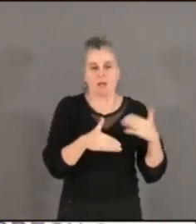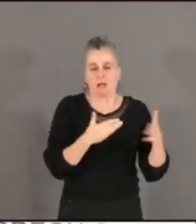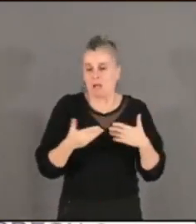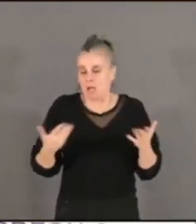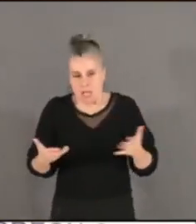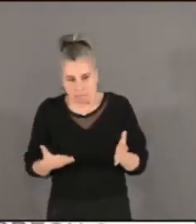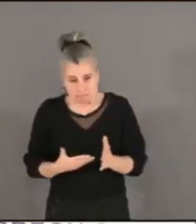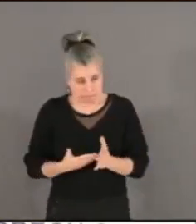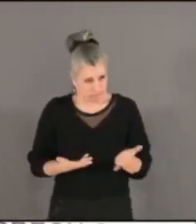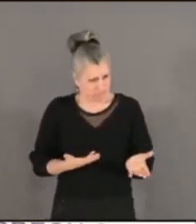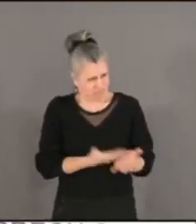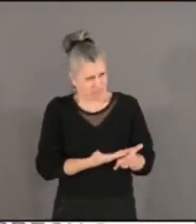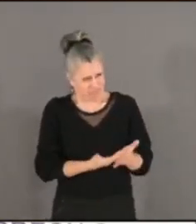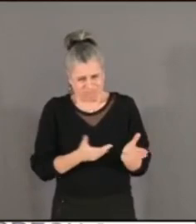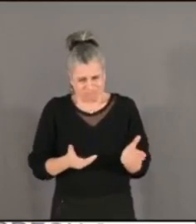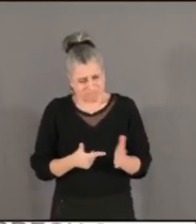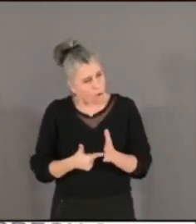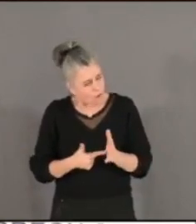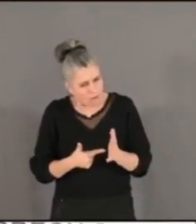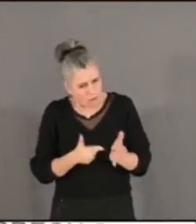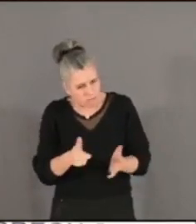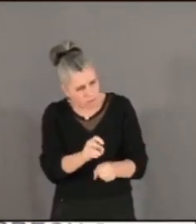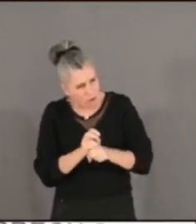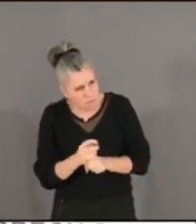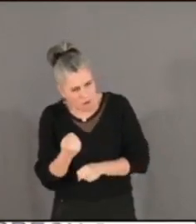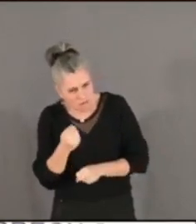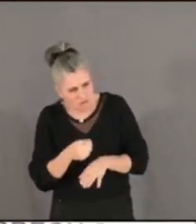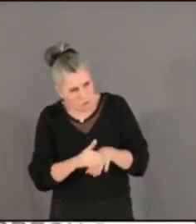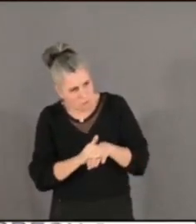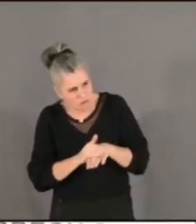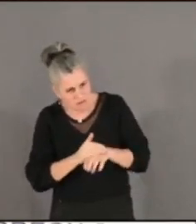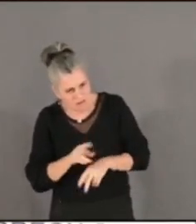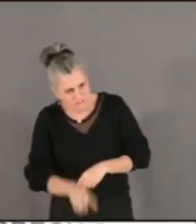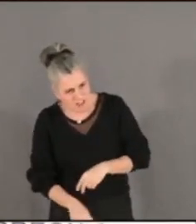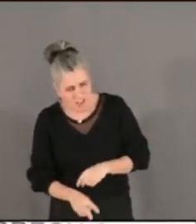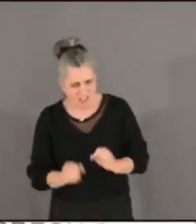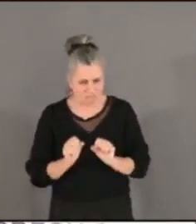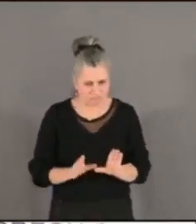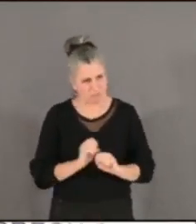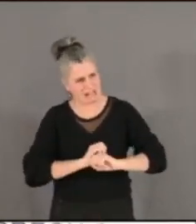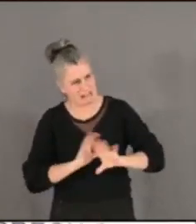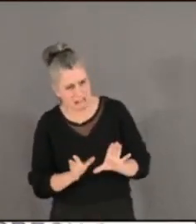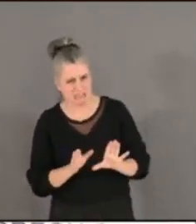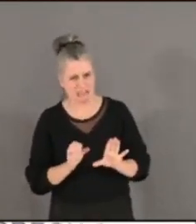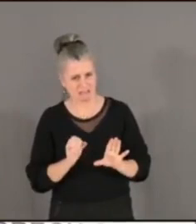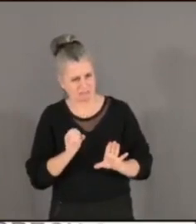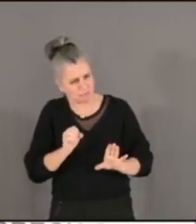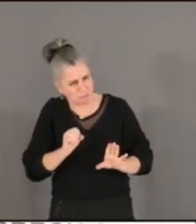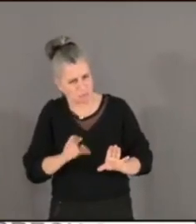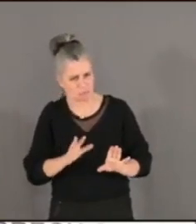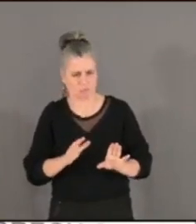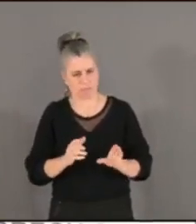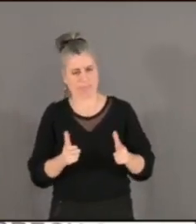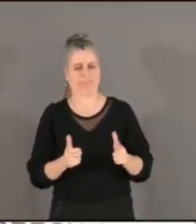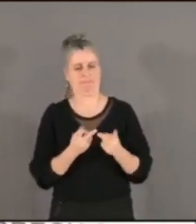quand une vraie politique de l'emprunt à Marseille claire, rationnelle et saine ? Vous rappeliez, M. le maire, tout à l'heure dans votre propos liminaire,